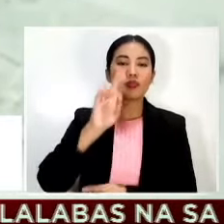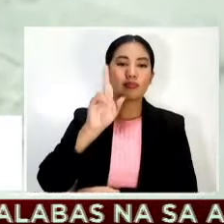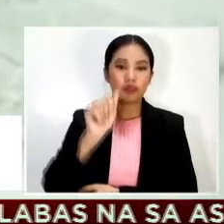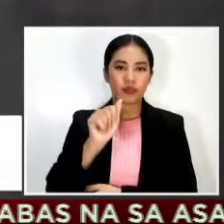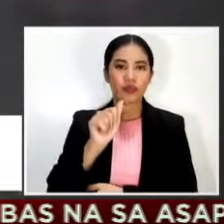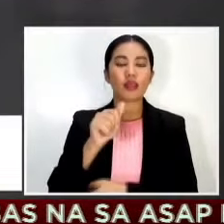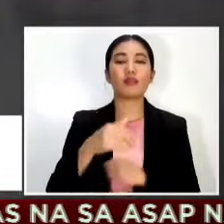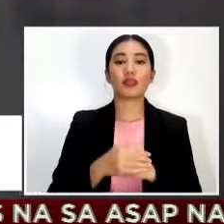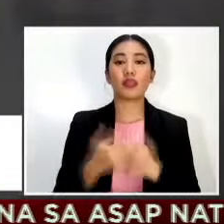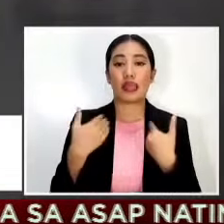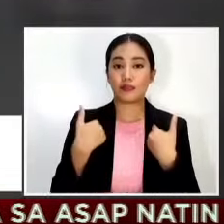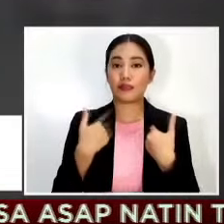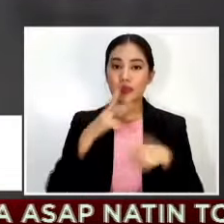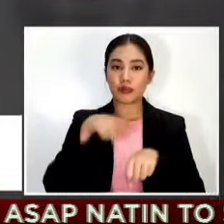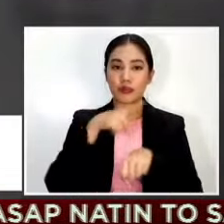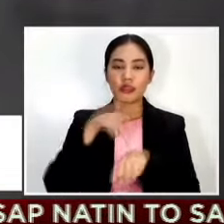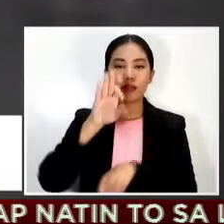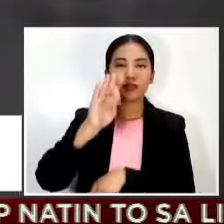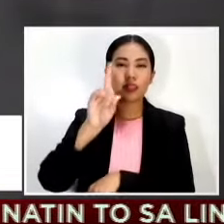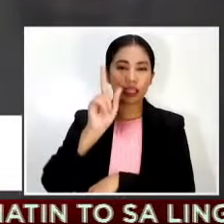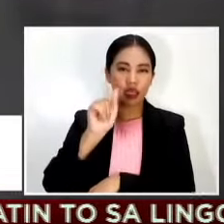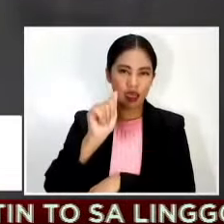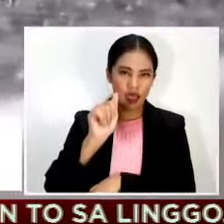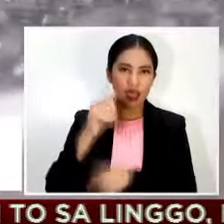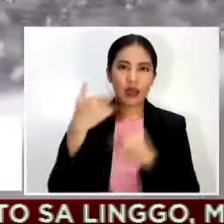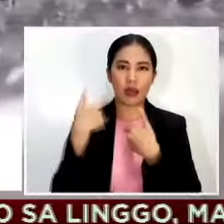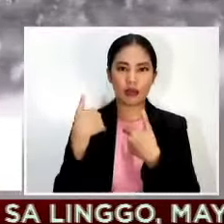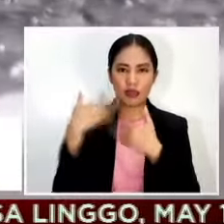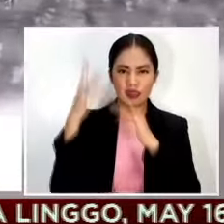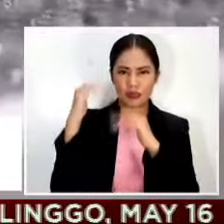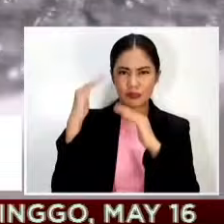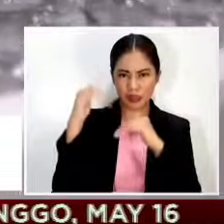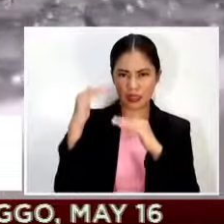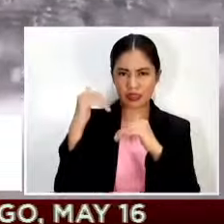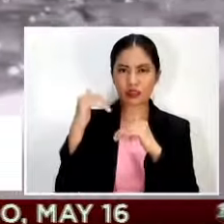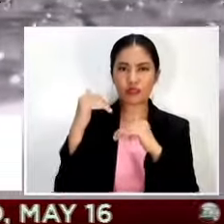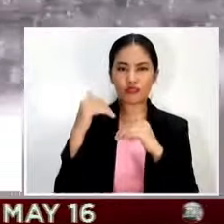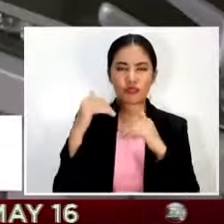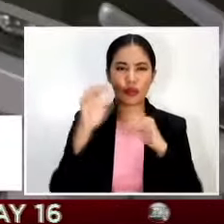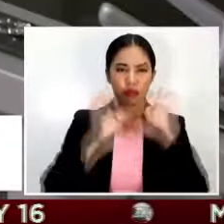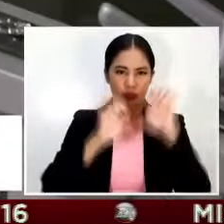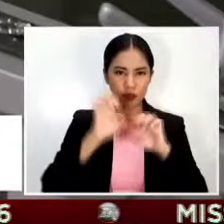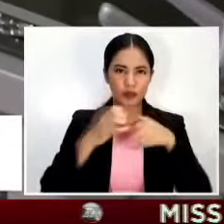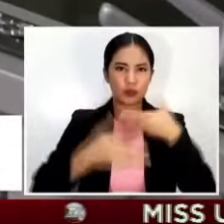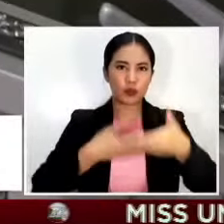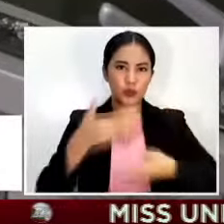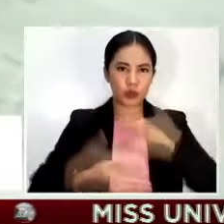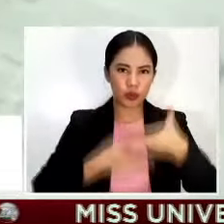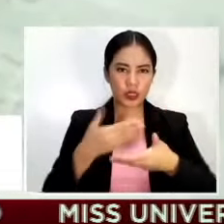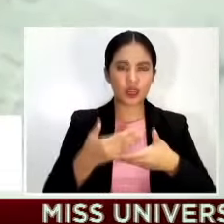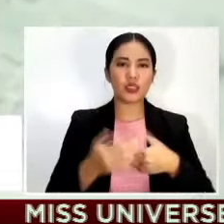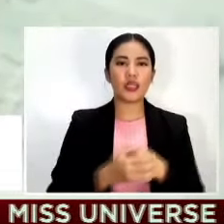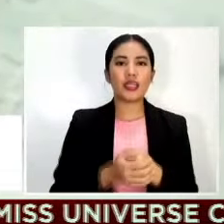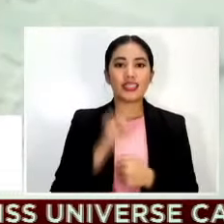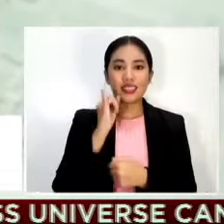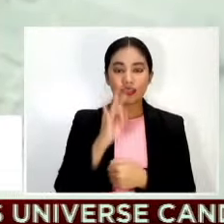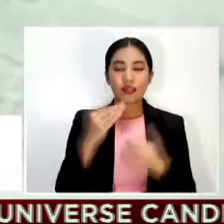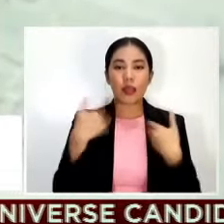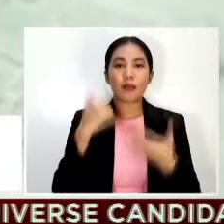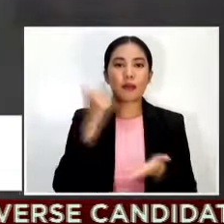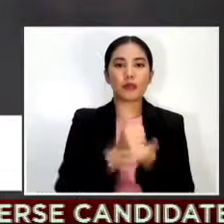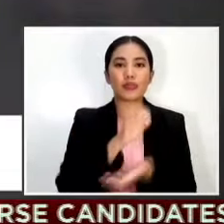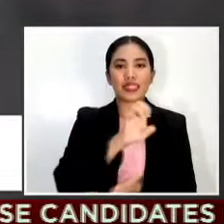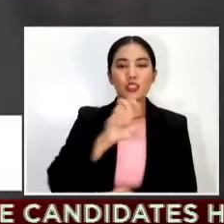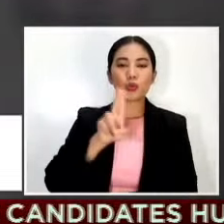evaluation kung bibigyan ng Emergency Use Authorization sa Pilipinas ang COVID vaccine ng Sinopharm Vivian Gulia